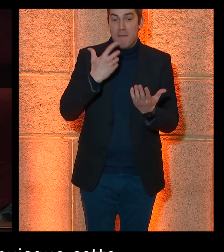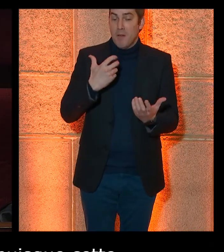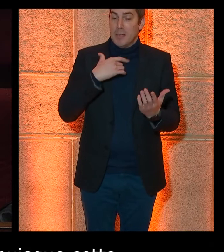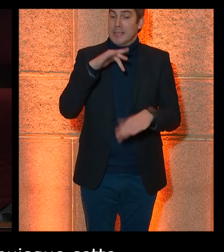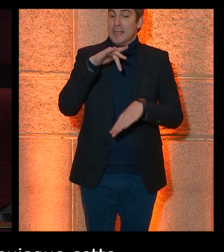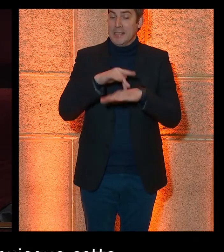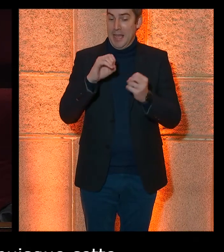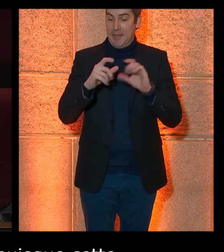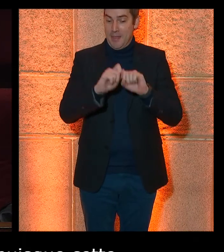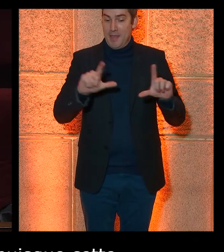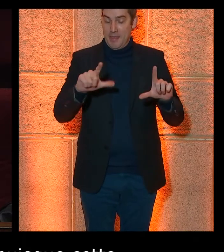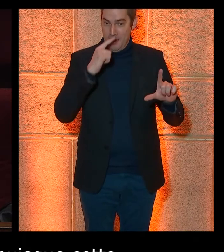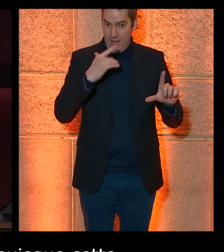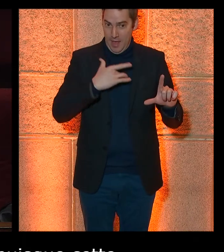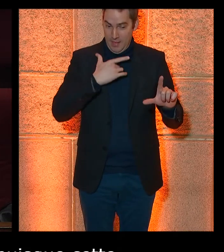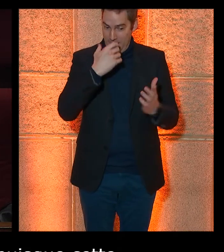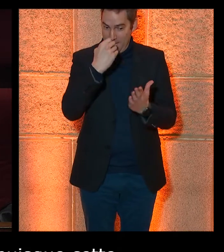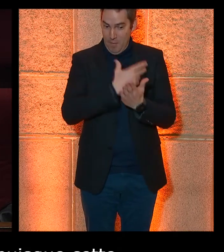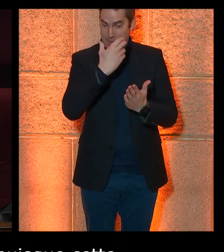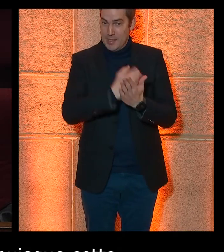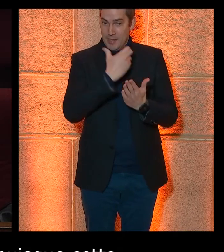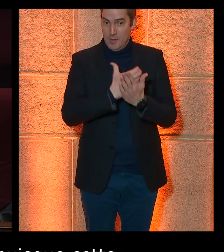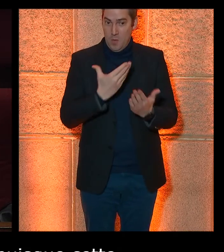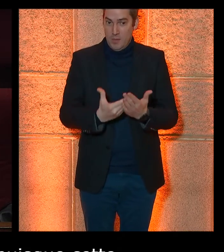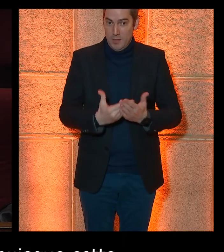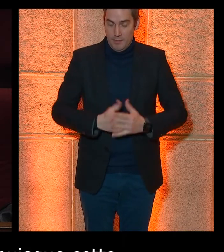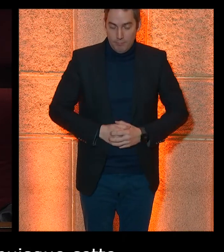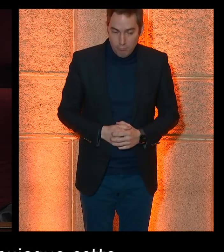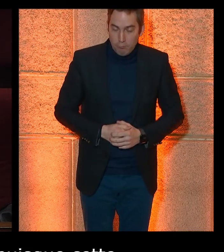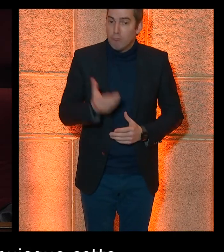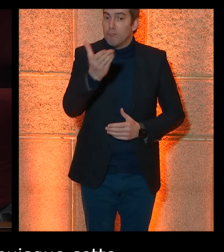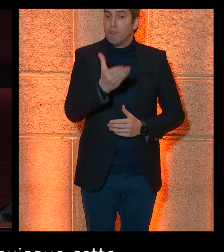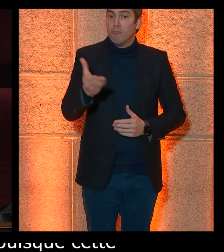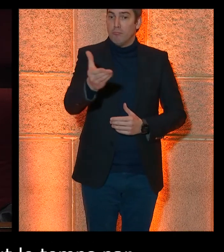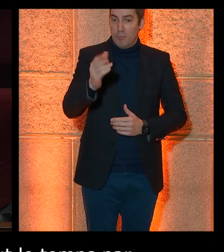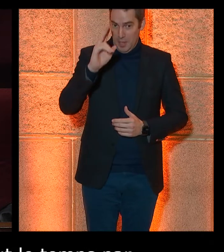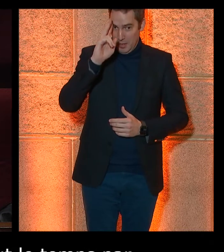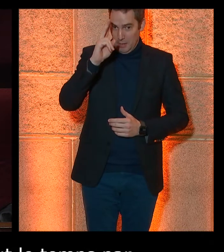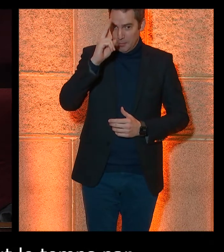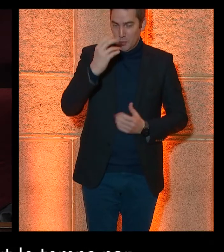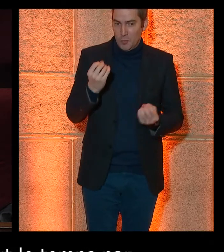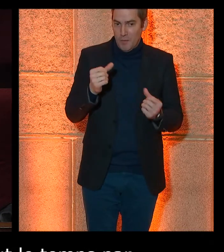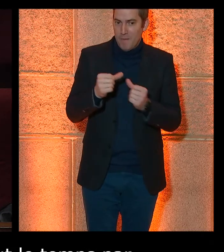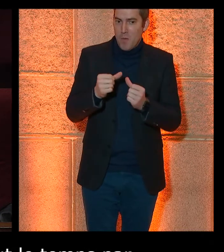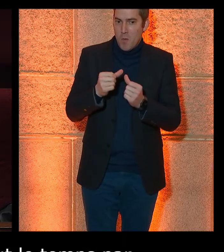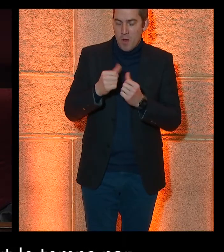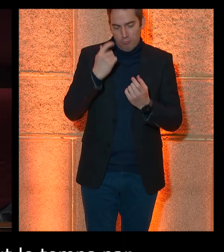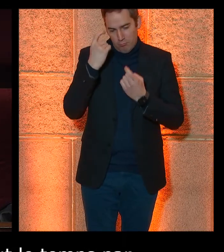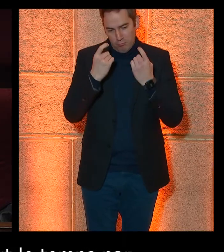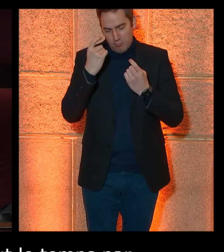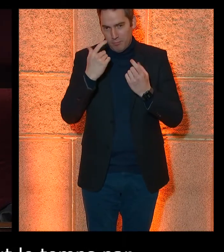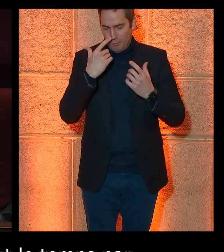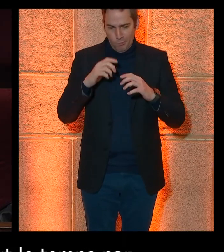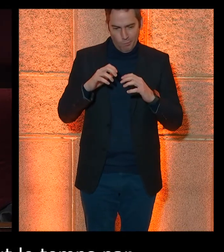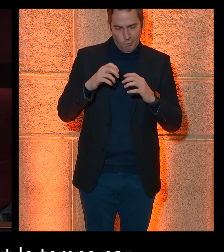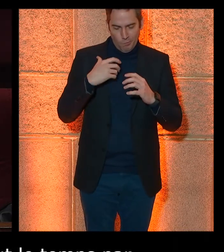On a tous, malheureusement, il faut bien le dire, l'habitude de faire tout un nombre de périphrases pour arriver à